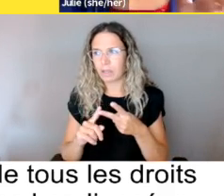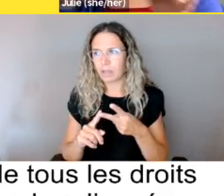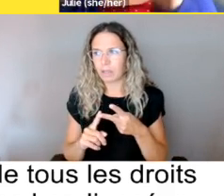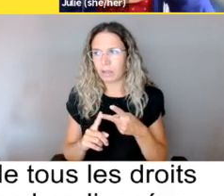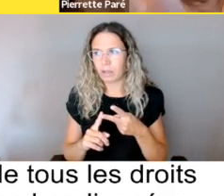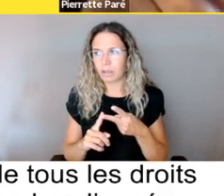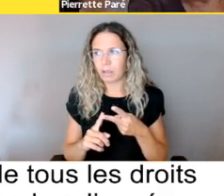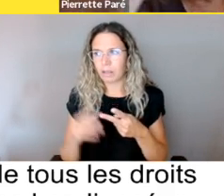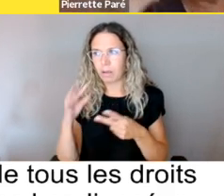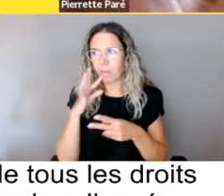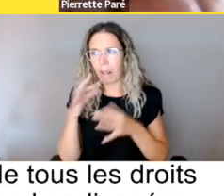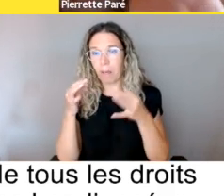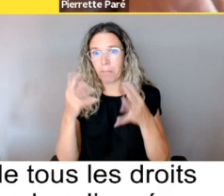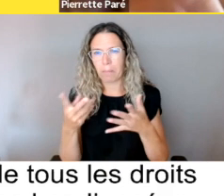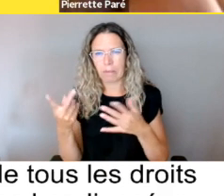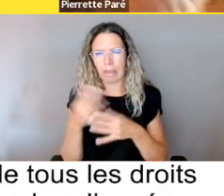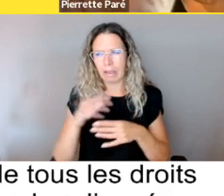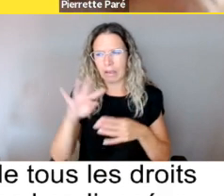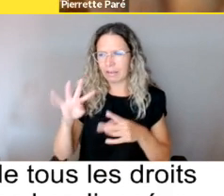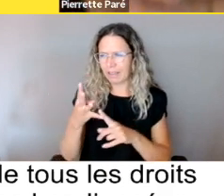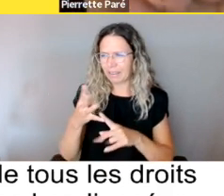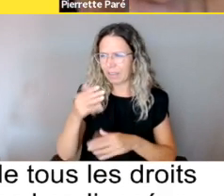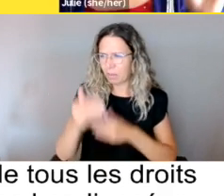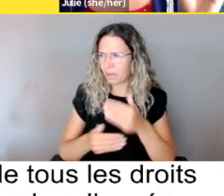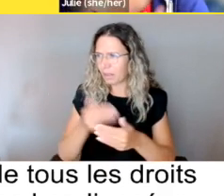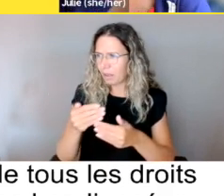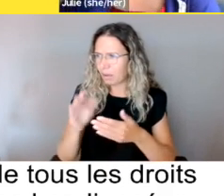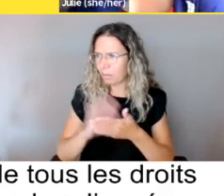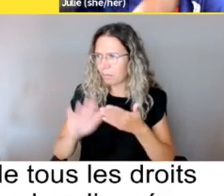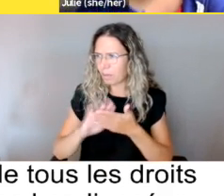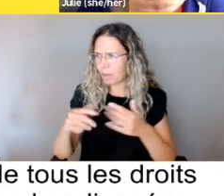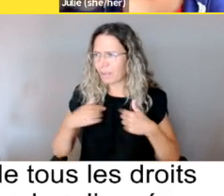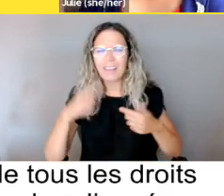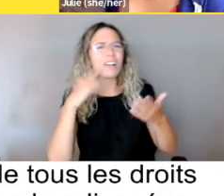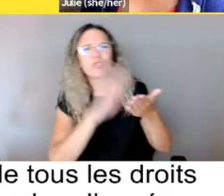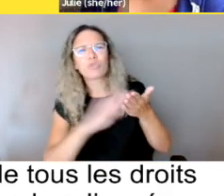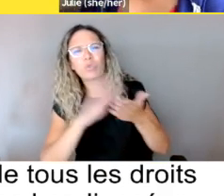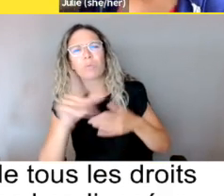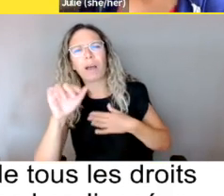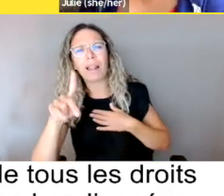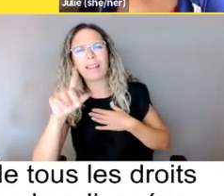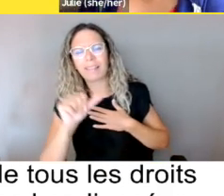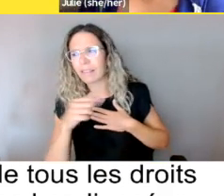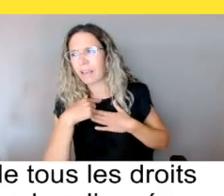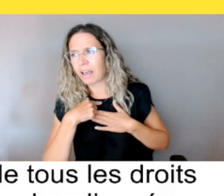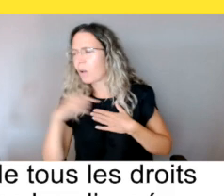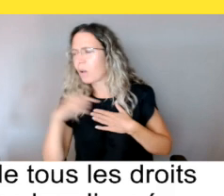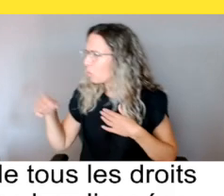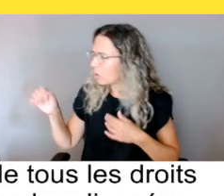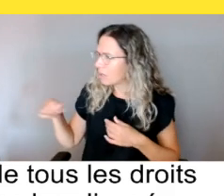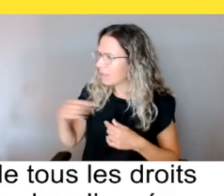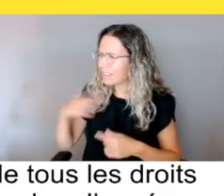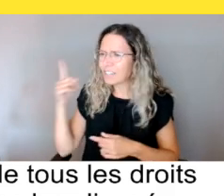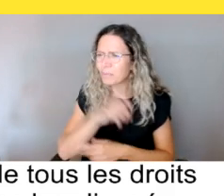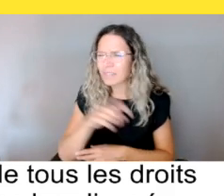que la norme, la norme, le quatrième état. Comment donc? Excusez-moi, Célinda. Oui. J'ai